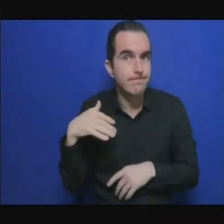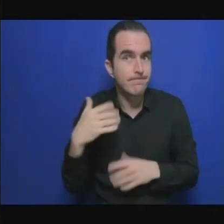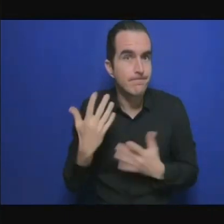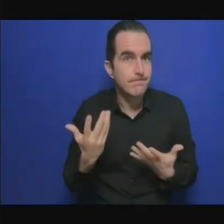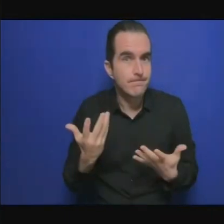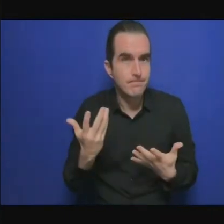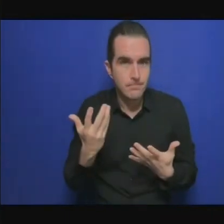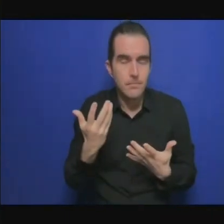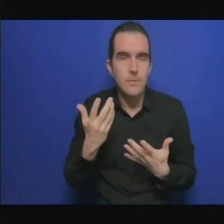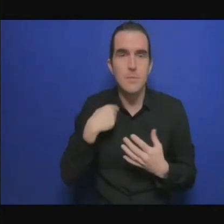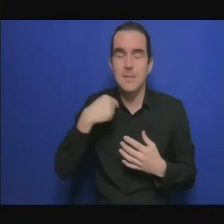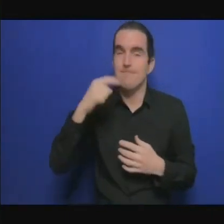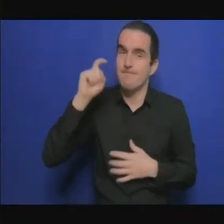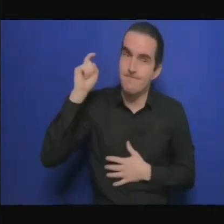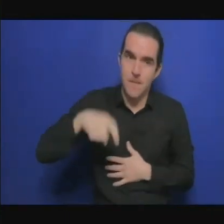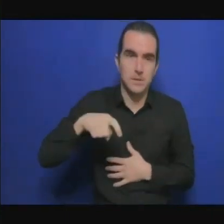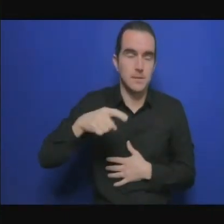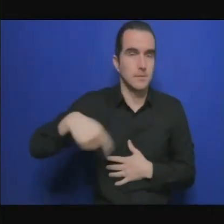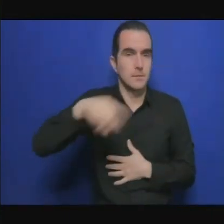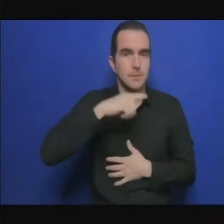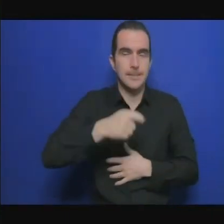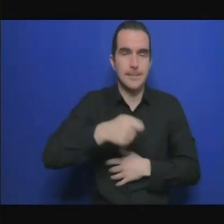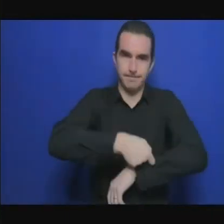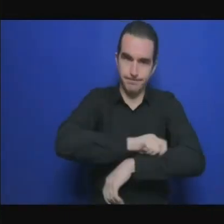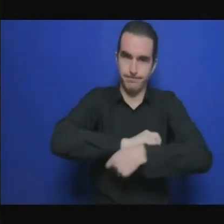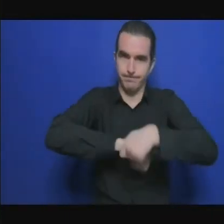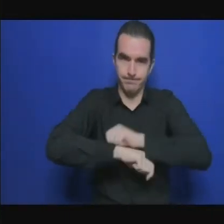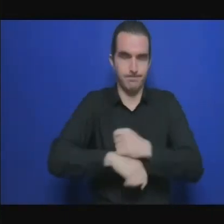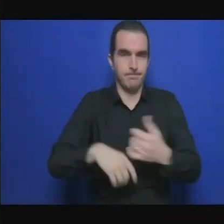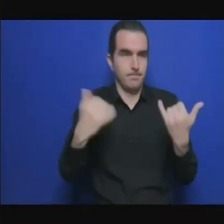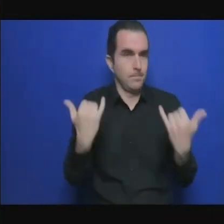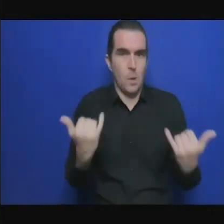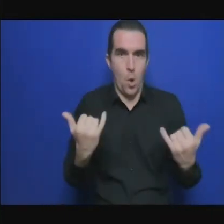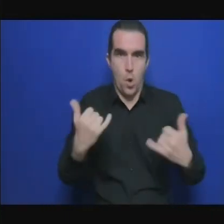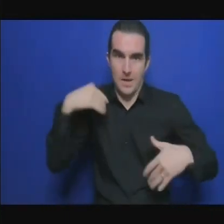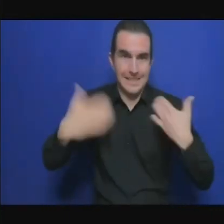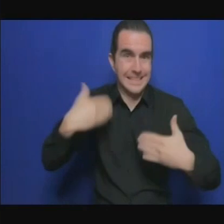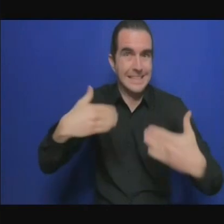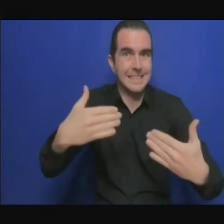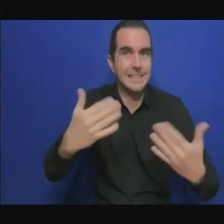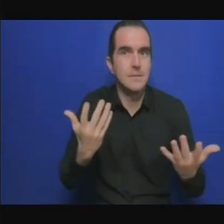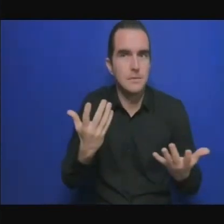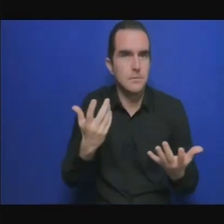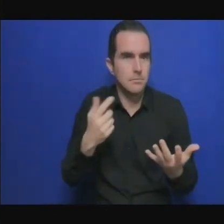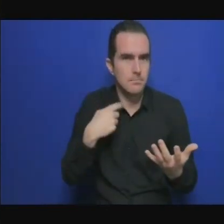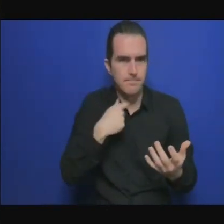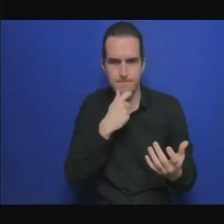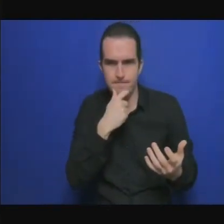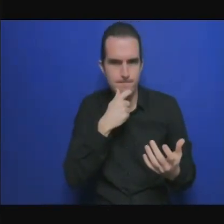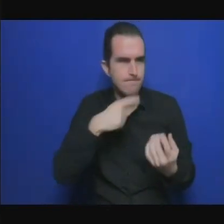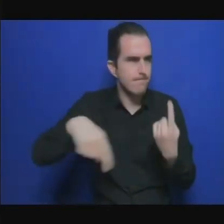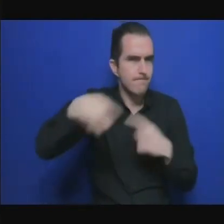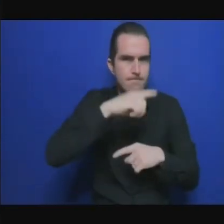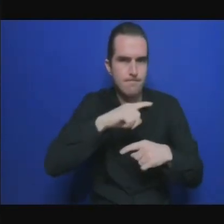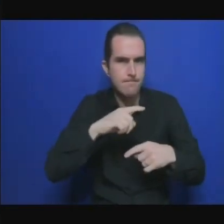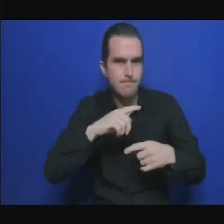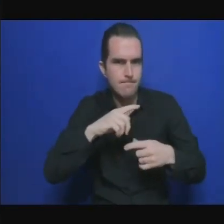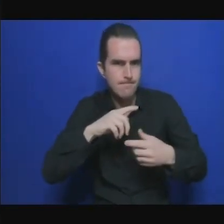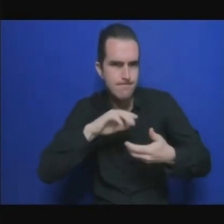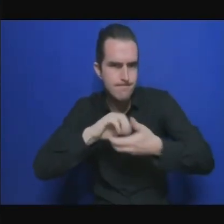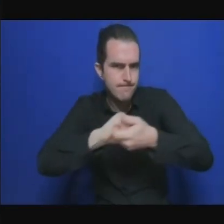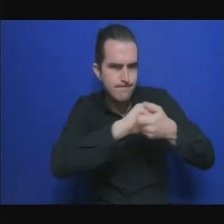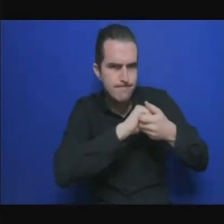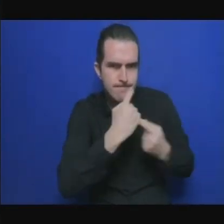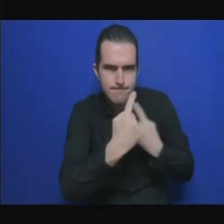Cette notion de transition est à discuter et je pense que c'est l'objet du panel de jour de nuit. Mais je veux m'arrêter là globalement, juste pour présenter de façon